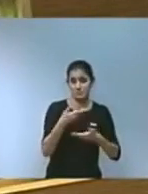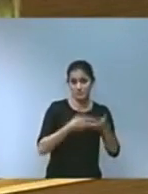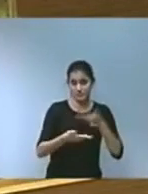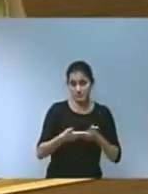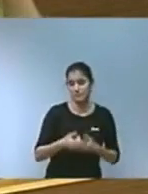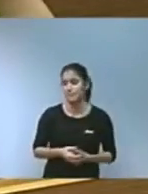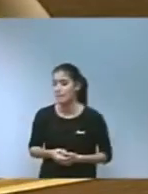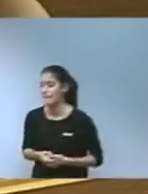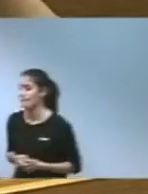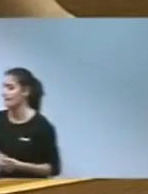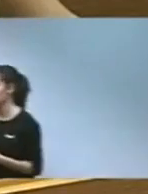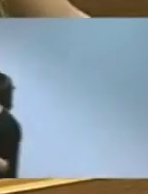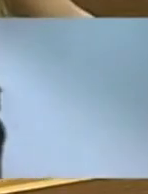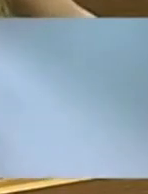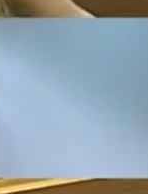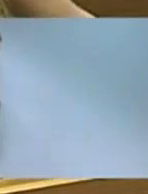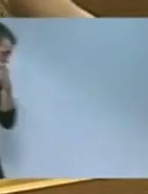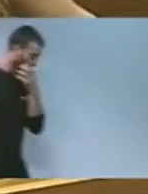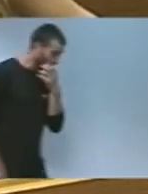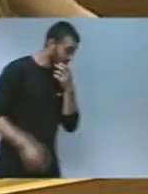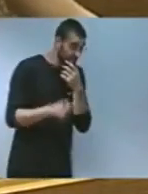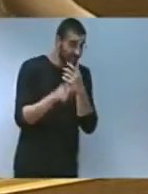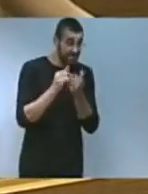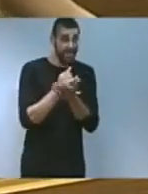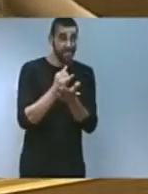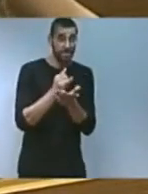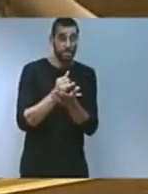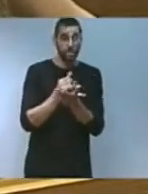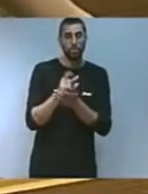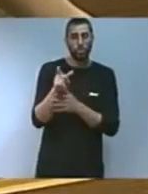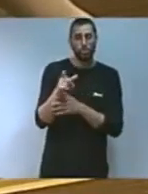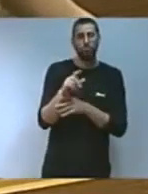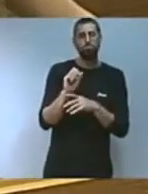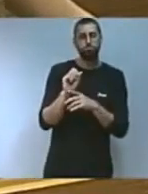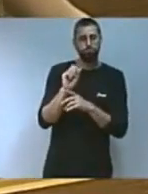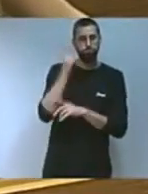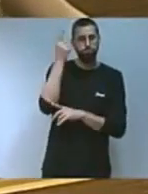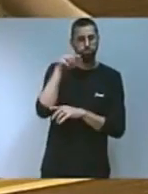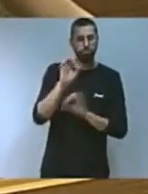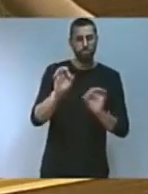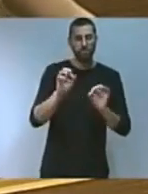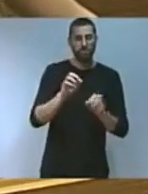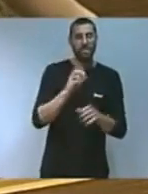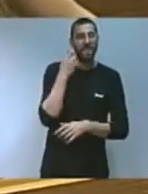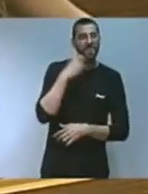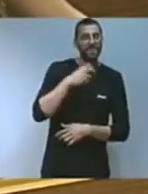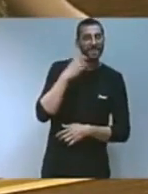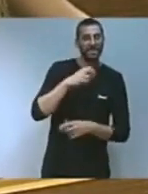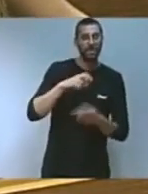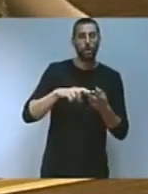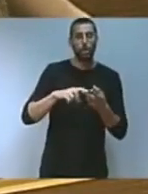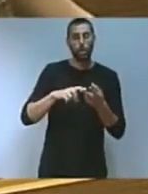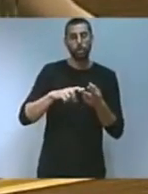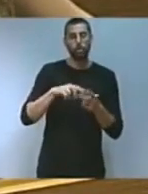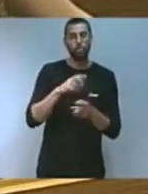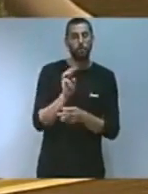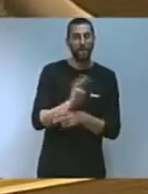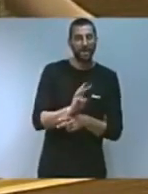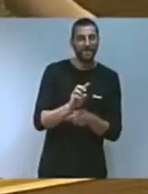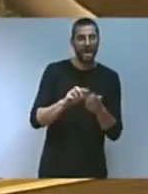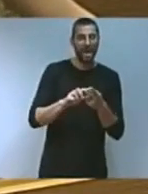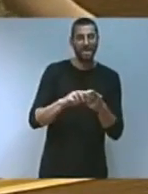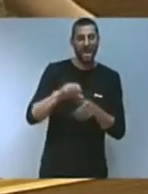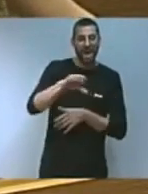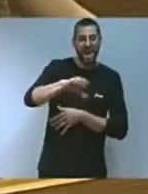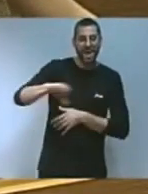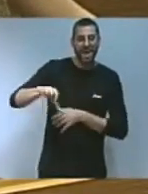l'IDI ha estat capdavanter en recerques sobre cítrics sanitat vegetal i animal gestió dels rec o adaptació de varietats l